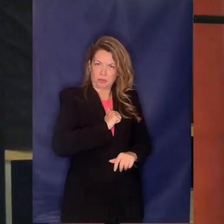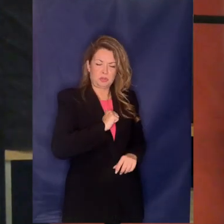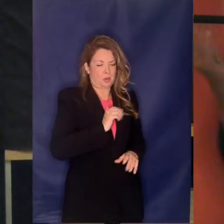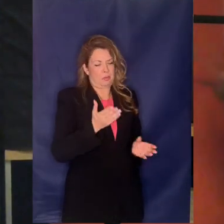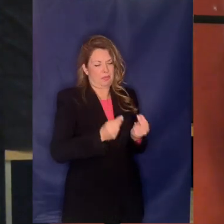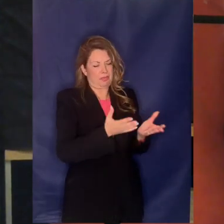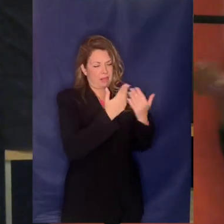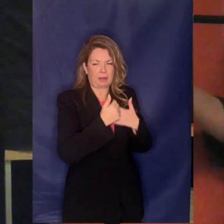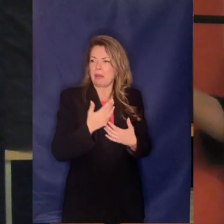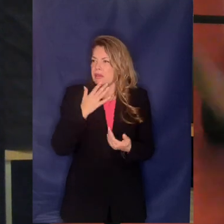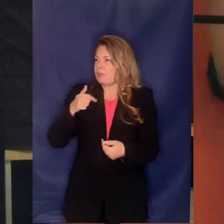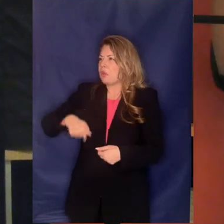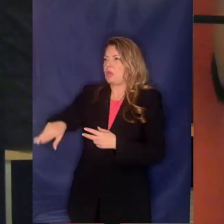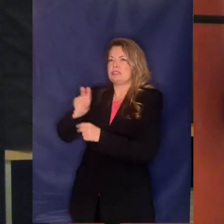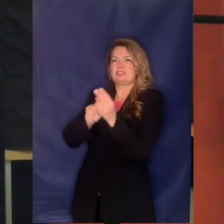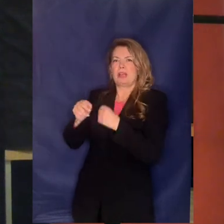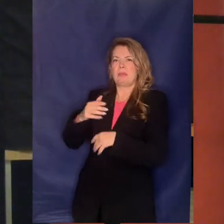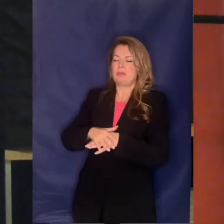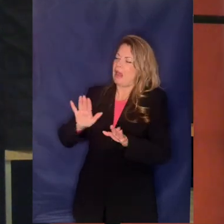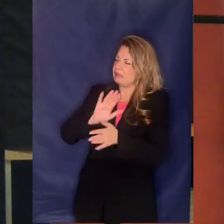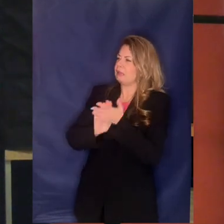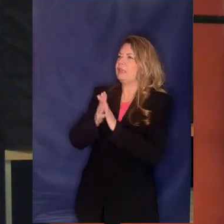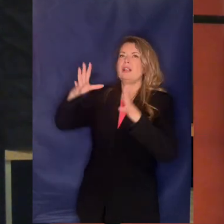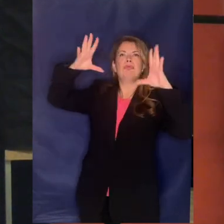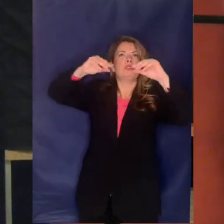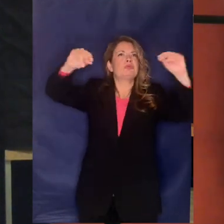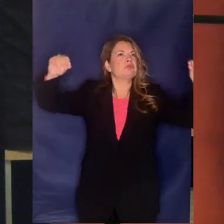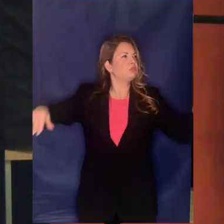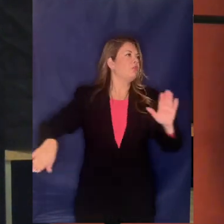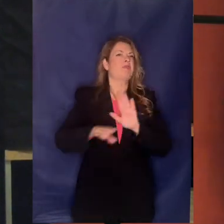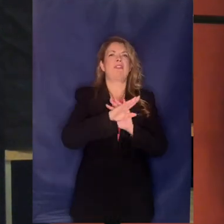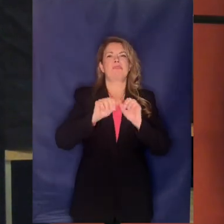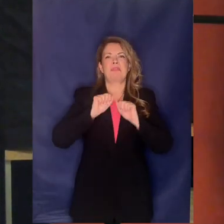Είμαι και τελευταία Κλείστε φώτα πάμε